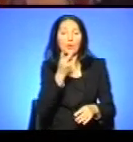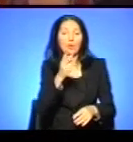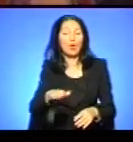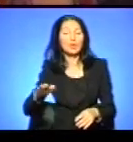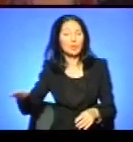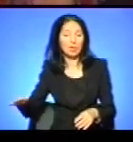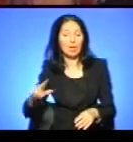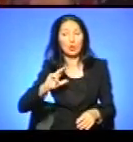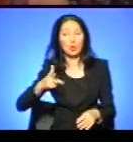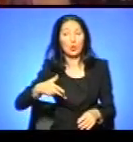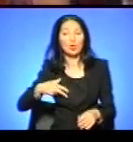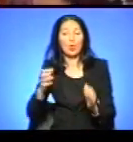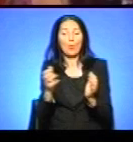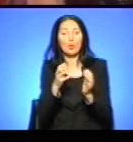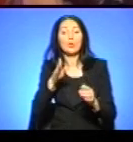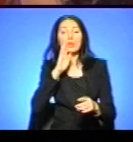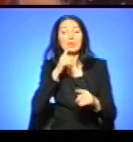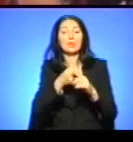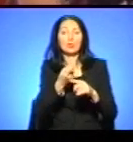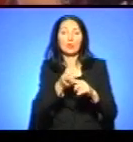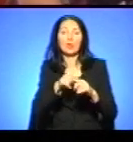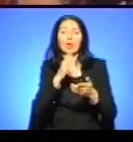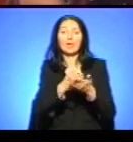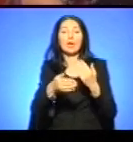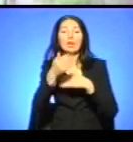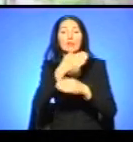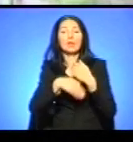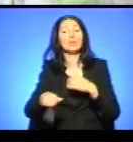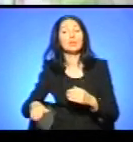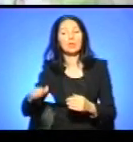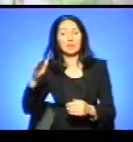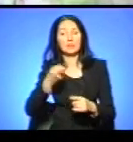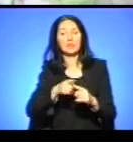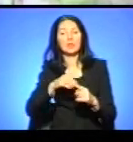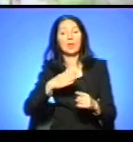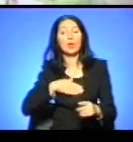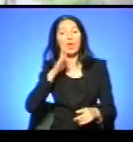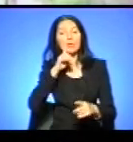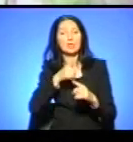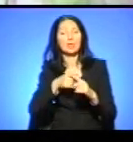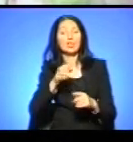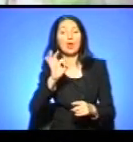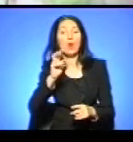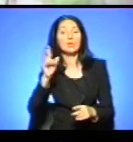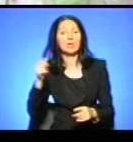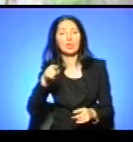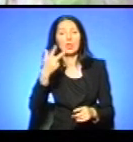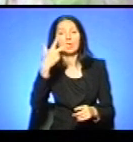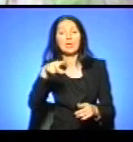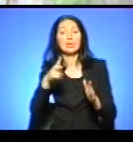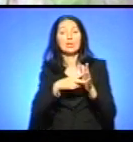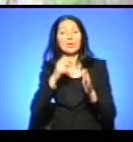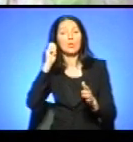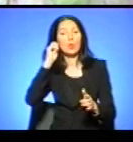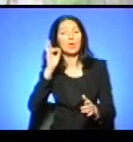дочок і опікується сестрою Христини, яка інвалід з дитинства. Це моя сестричка Оксанка, їй зараз 37 років,